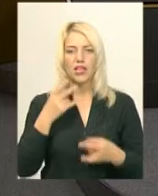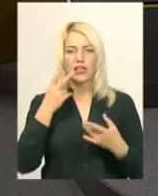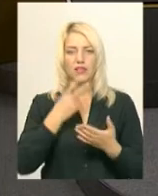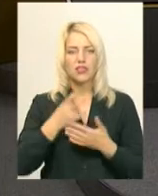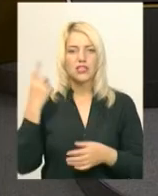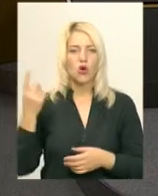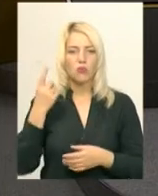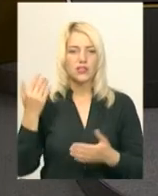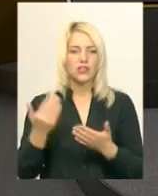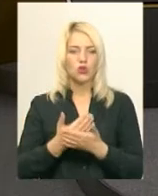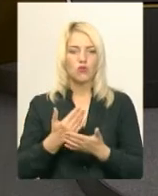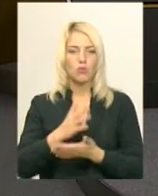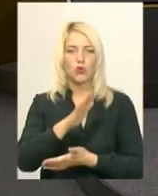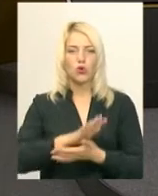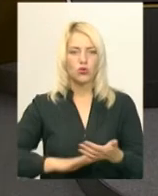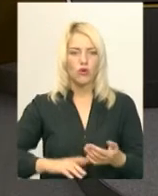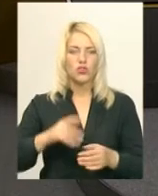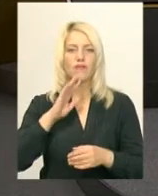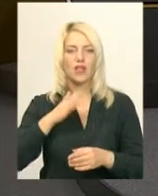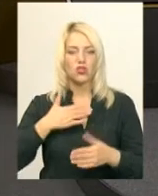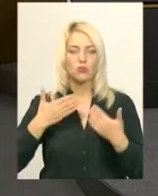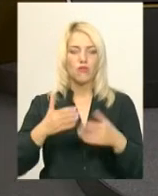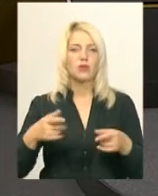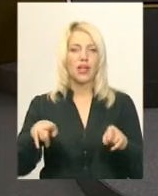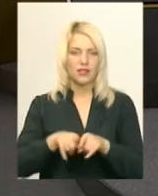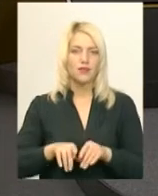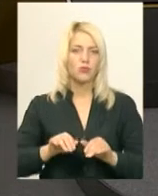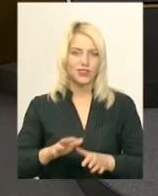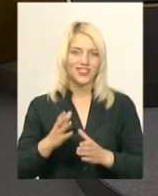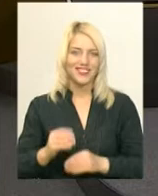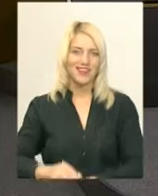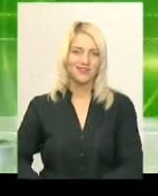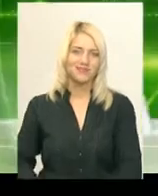обласні новини, ми продовжуємо. Далі в нашому випуску про такі події дня.